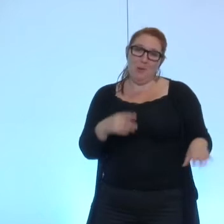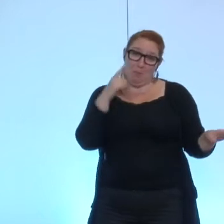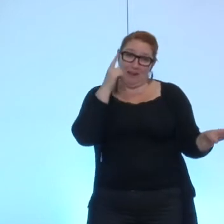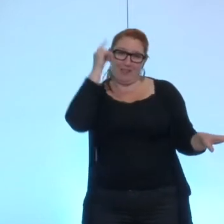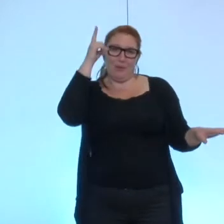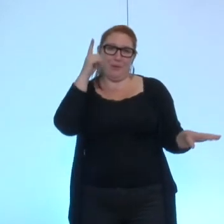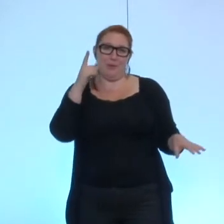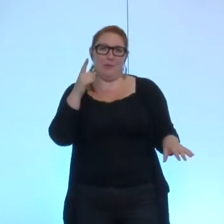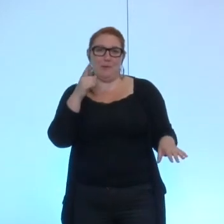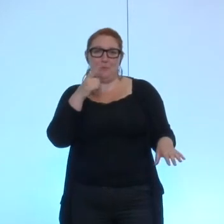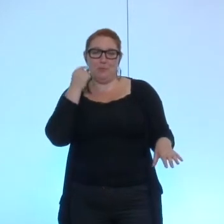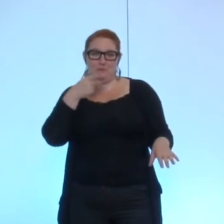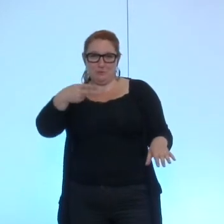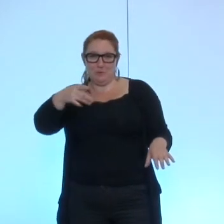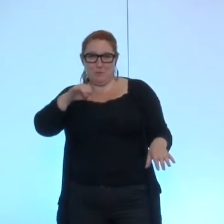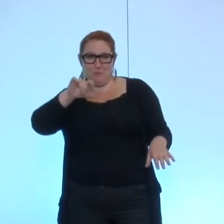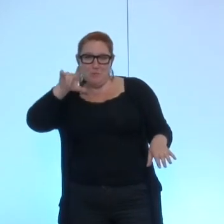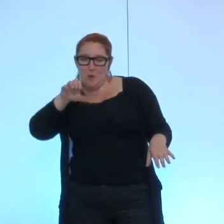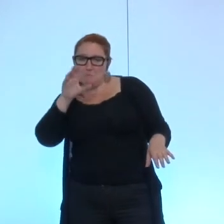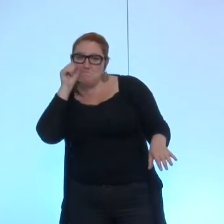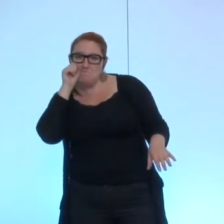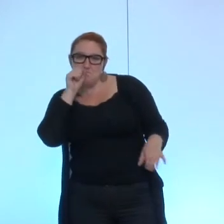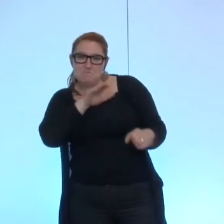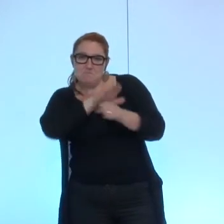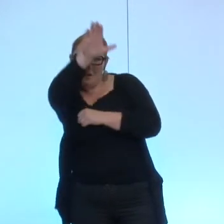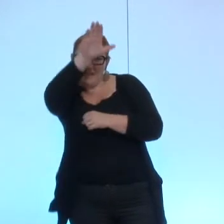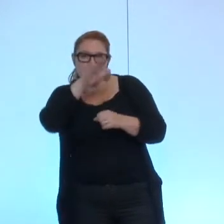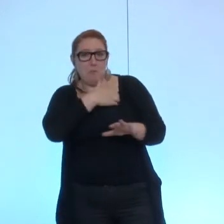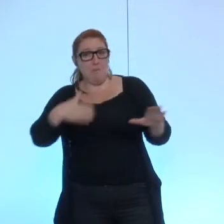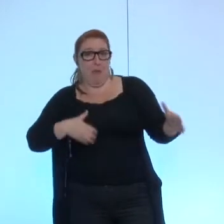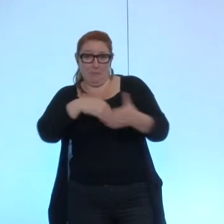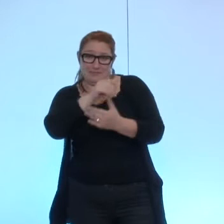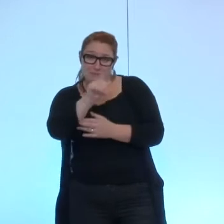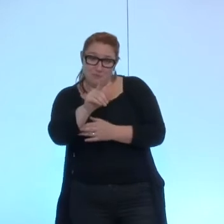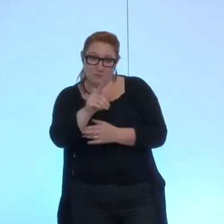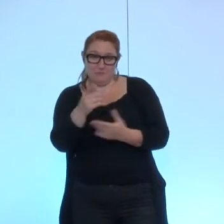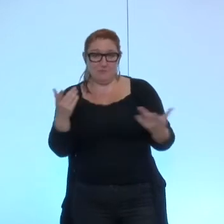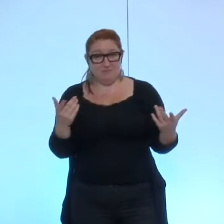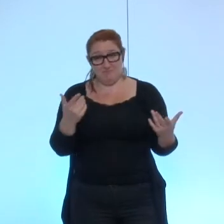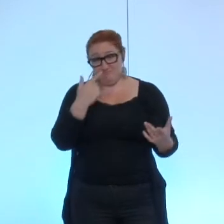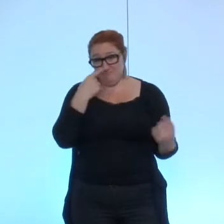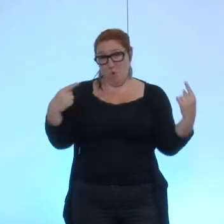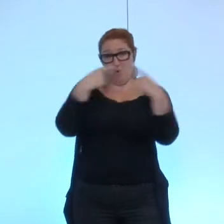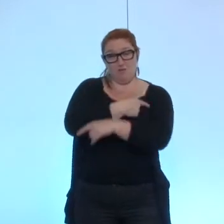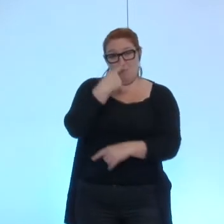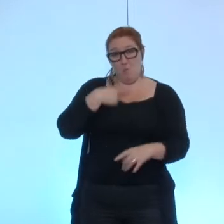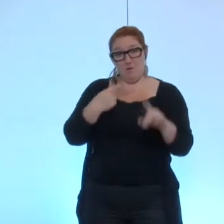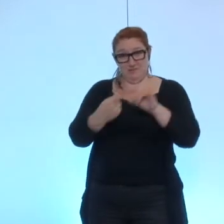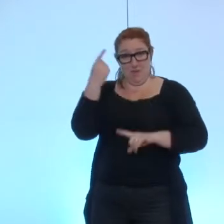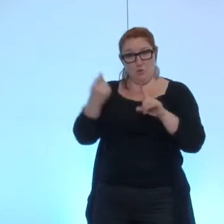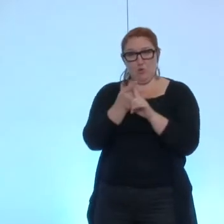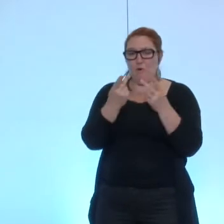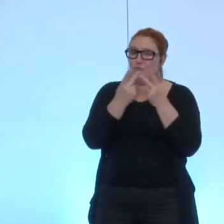envoyé à Rick Piolle j'ai entendu qu'il y avait une délégation qui allait y aller sans le maire et je trouve c'est important que le maire d'une ville comme